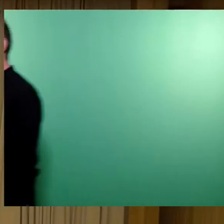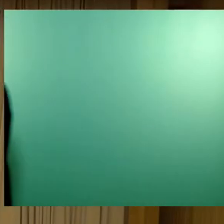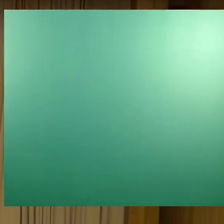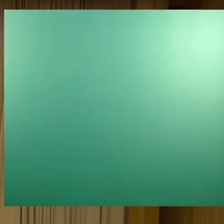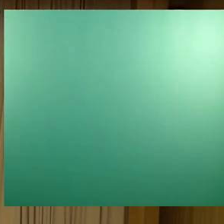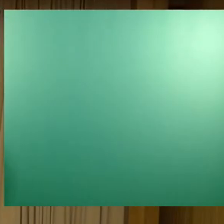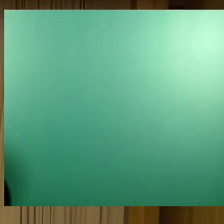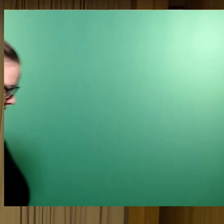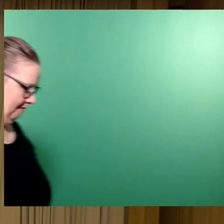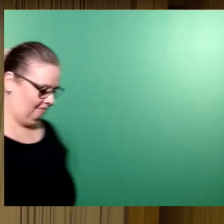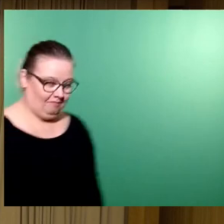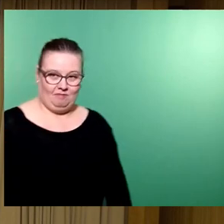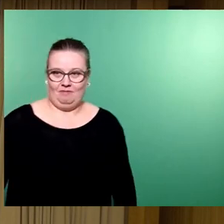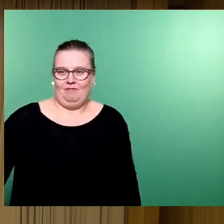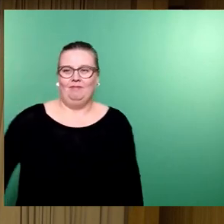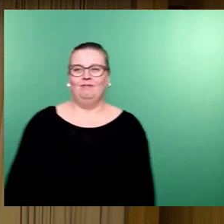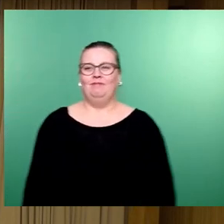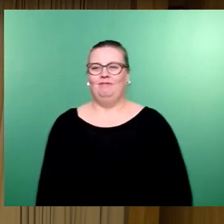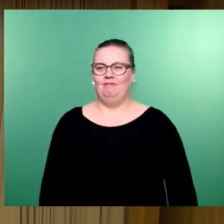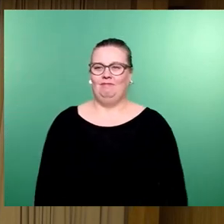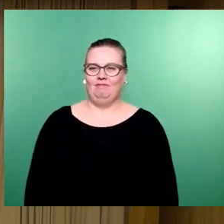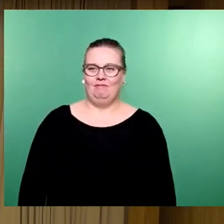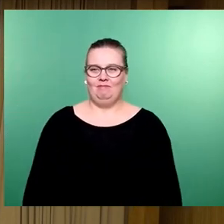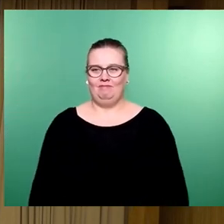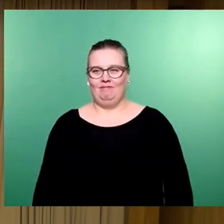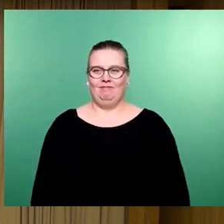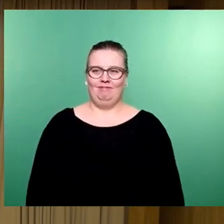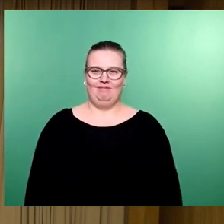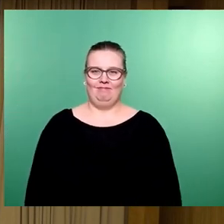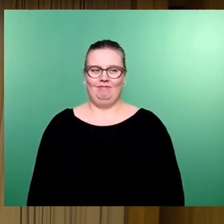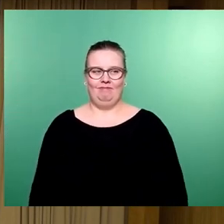So, die nächste Wortmeldung, Herr Dr. Schulte-Wissemann und dann Herr Hans.